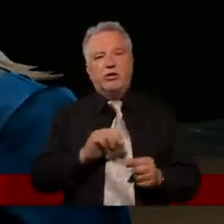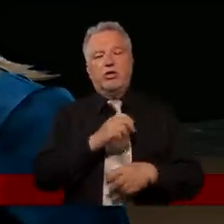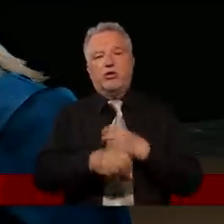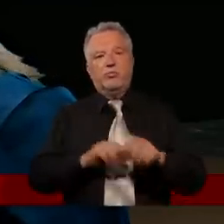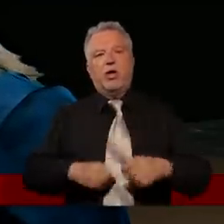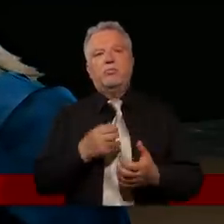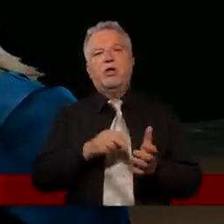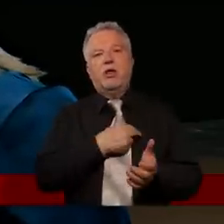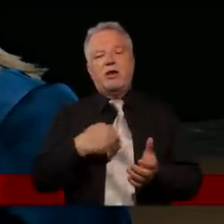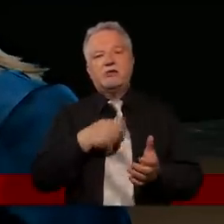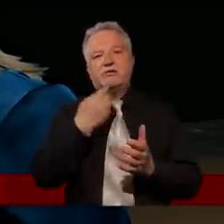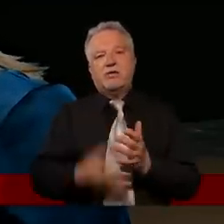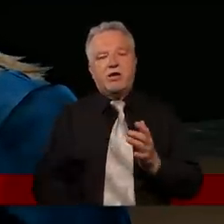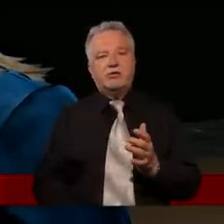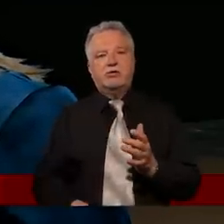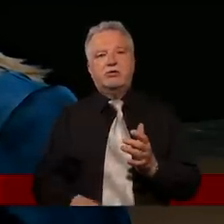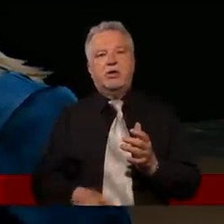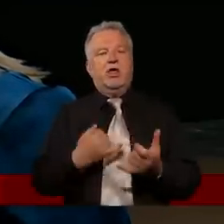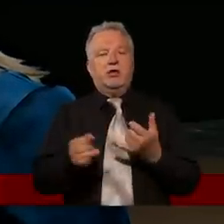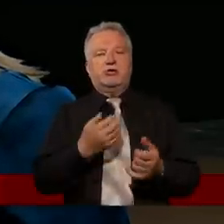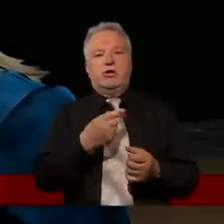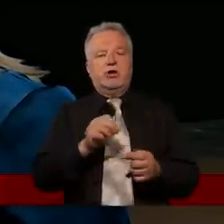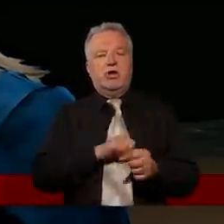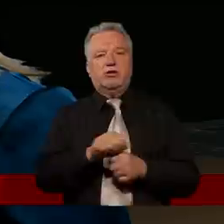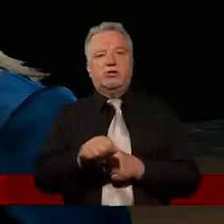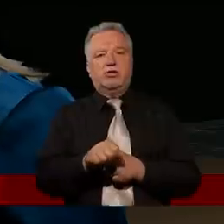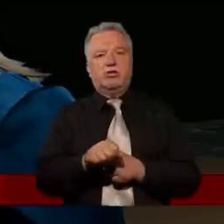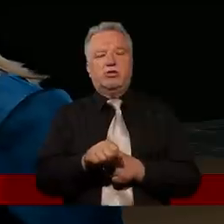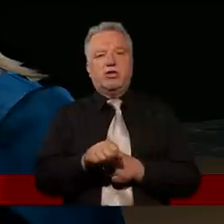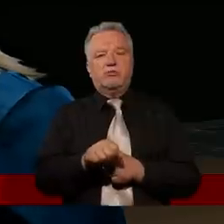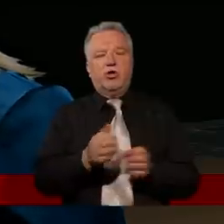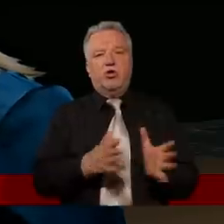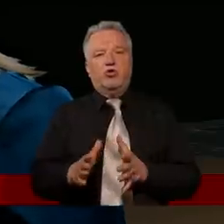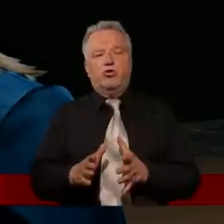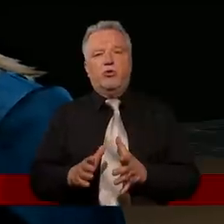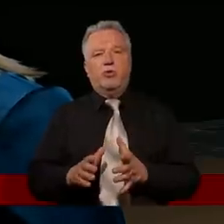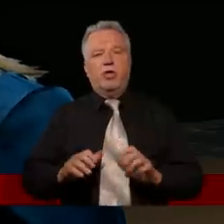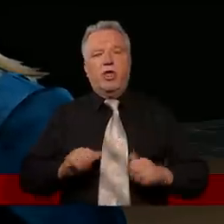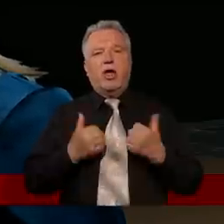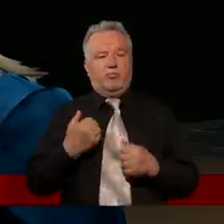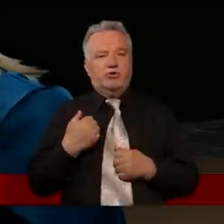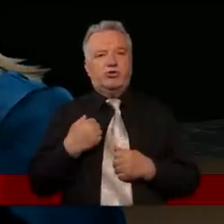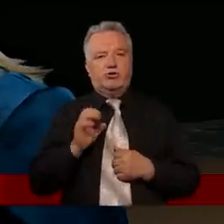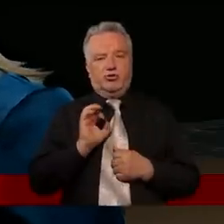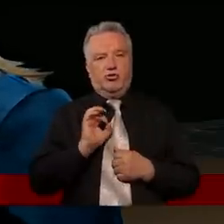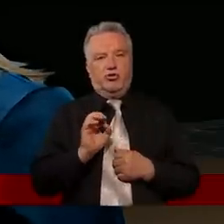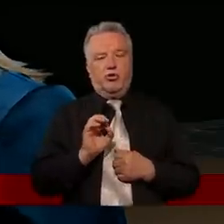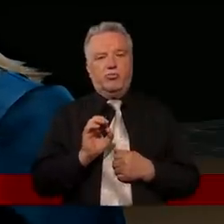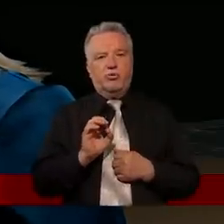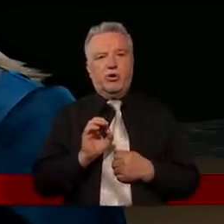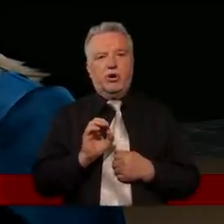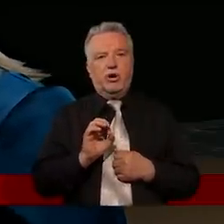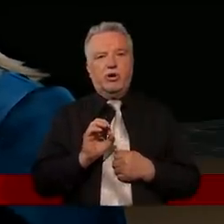żeby nas stracić. I jeżeli nie jesteśmy w stanie jakby żyć wiecznie, czy docenić Jego Królestwa i